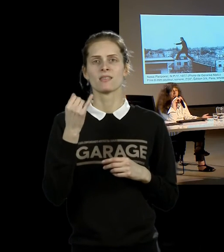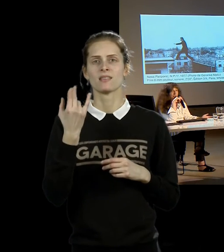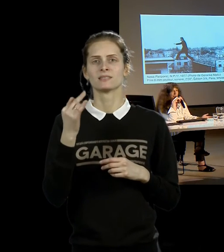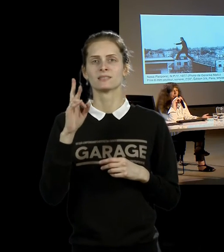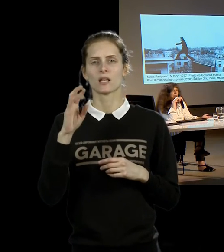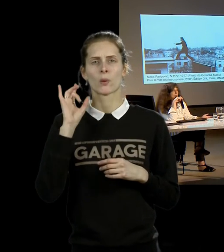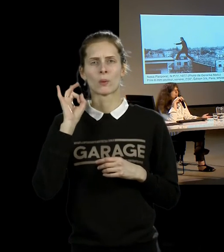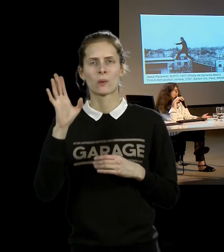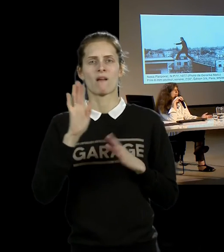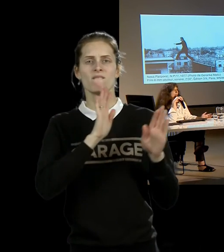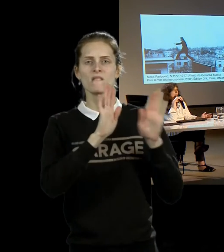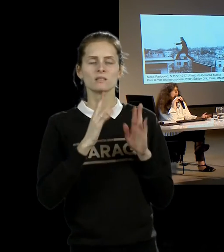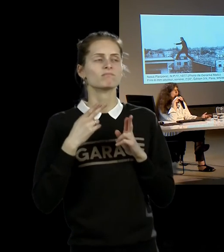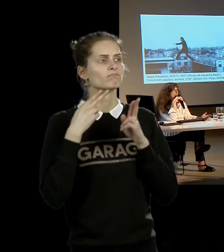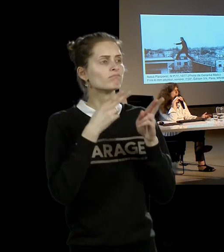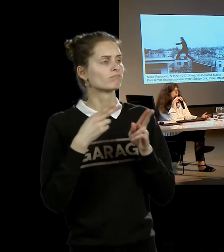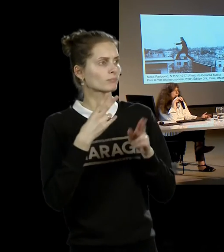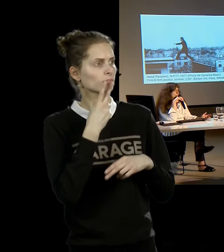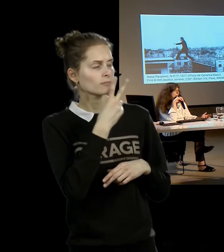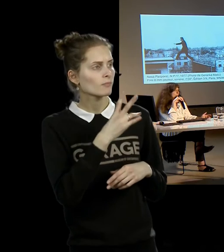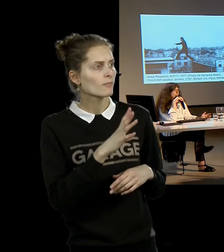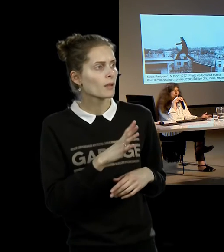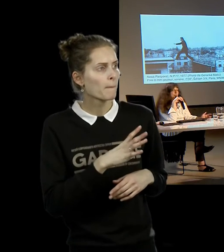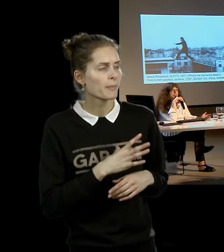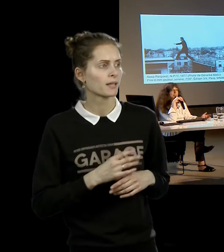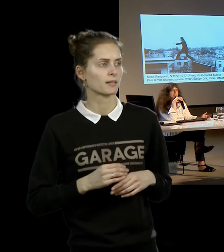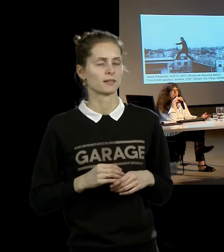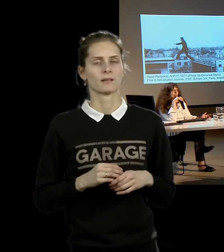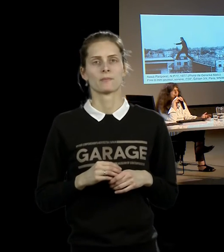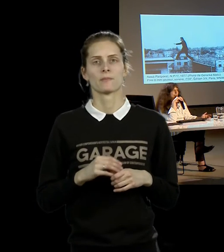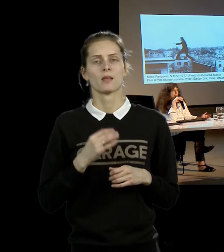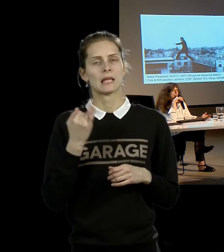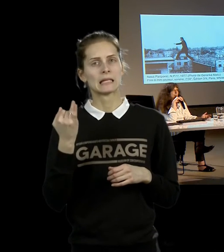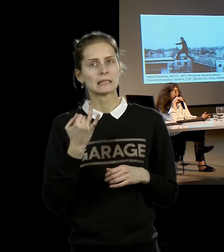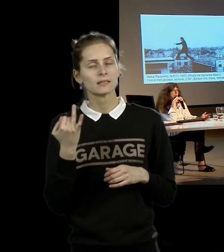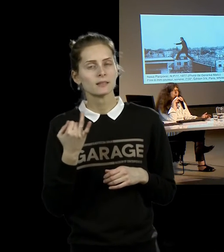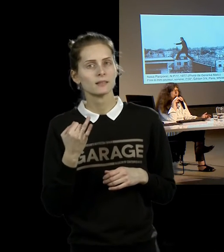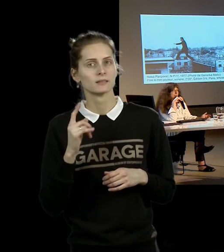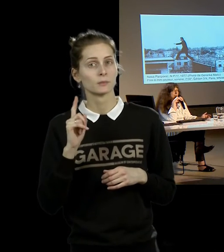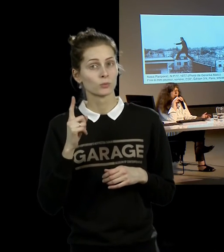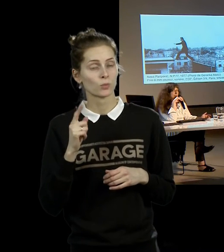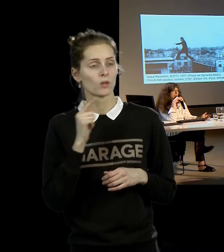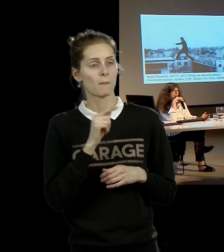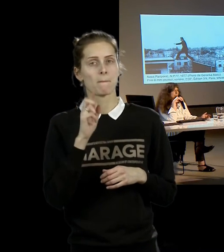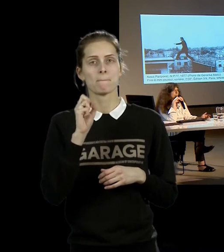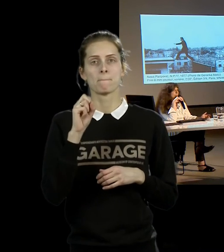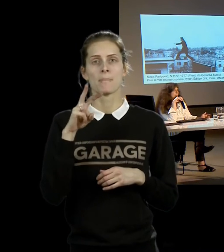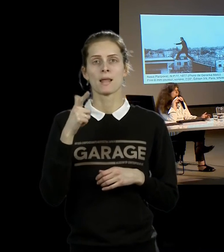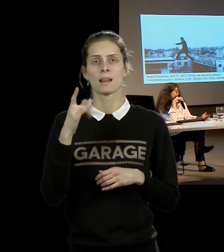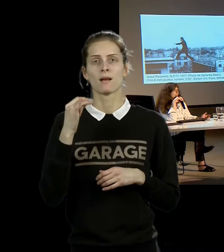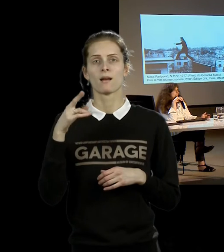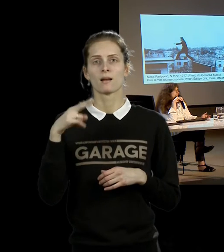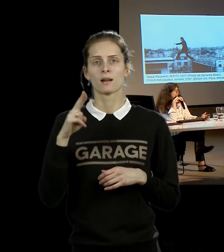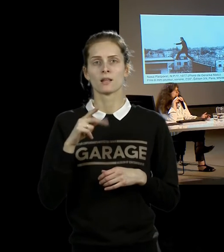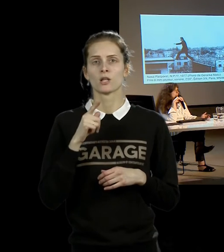всего происходящего в искусстве. То же, что может быть интересно, что в Белграде с 62-го